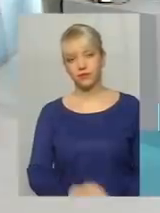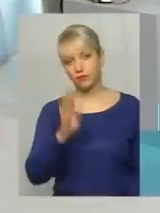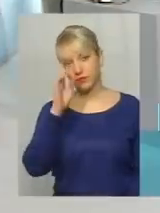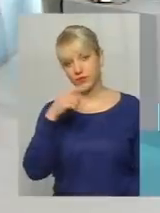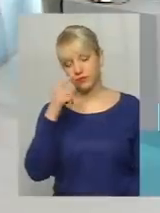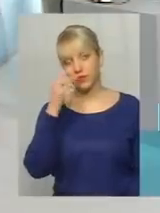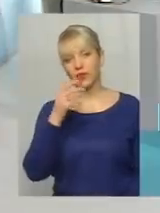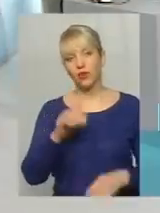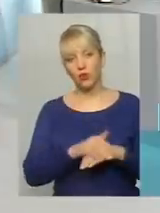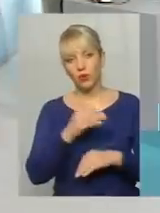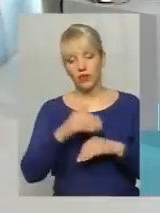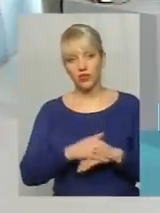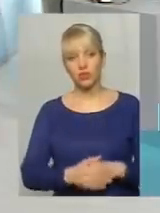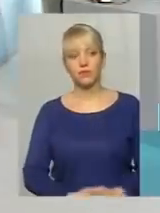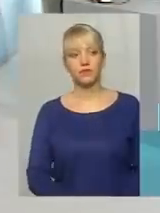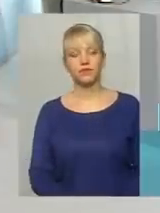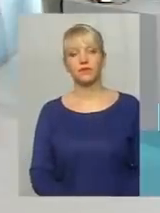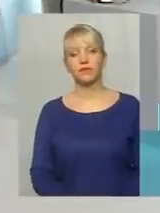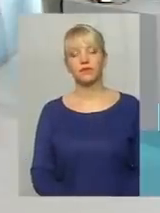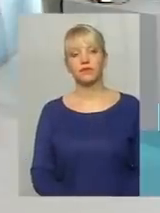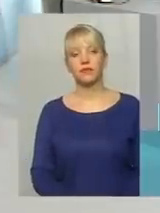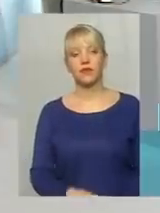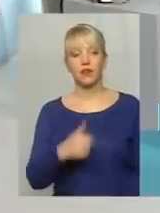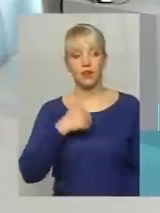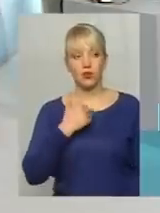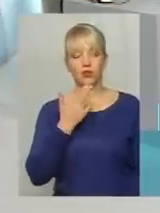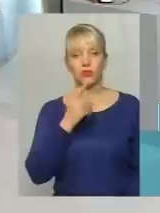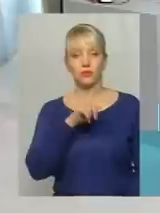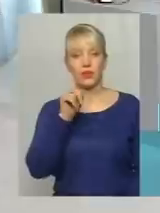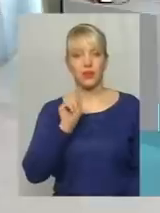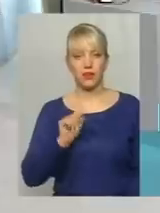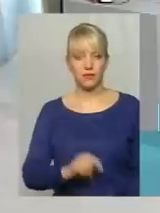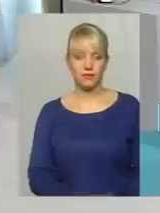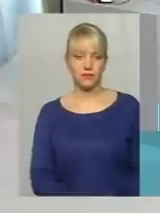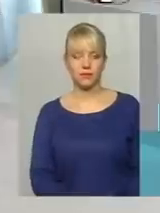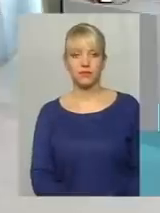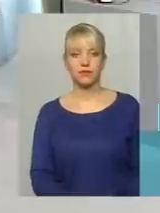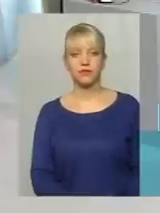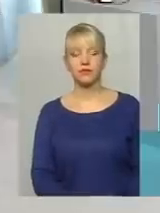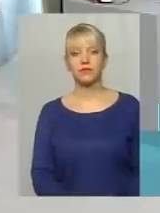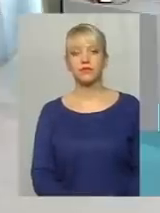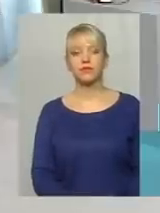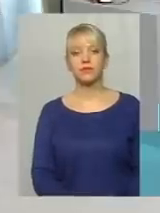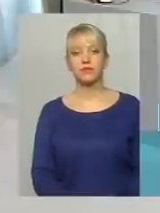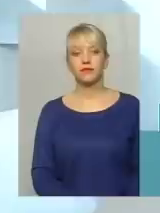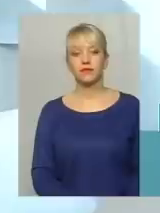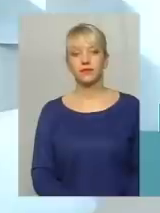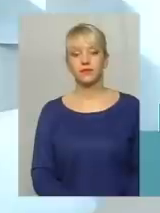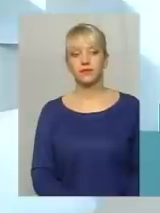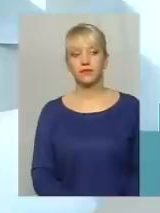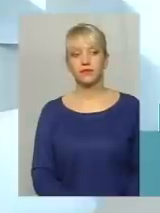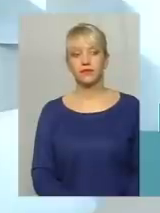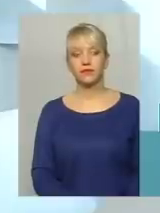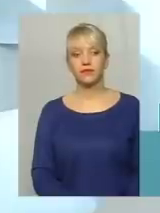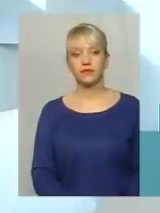вечір. Добрий вечір вас. Доброго вечора. Я хочу задати запитання пану начальнику управління Житлово